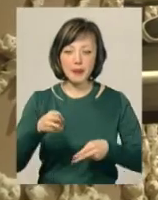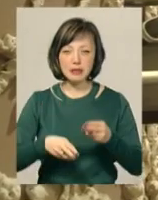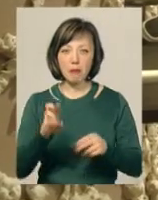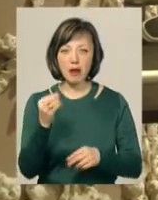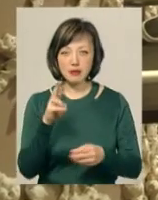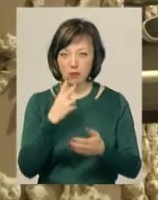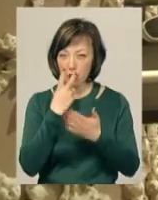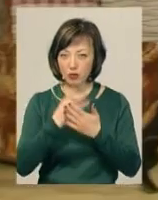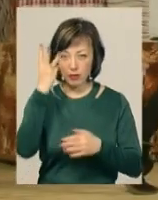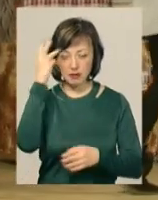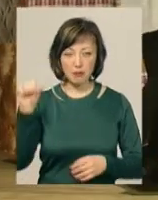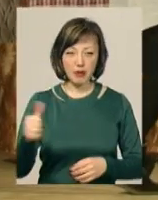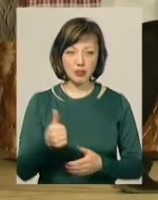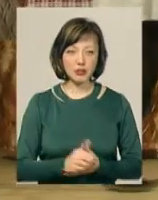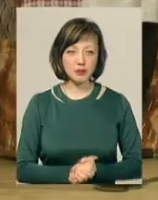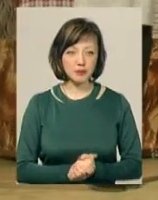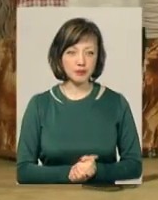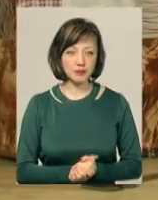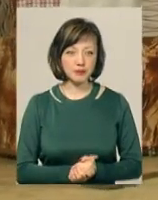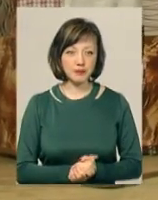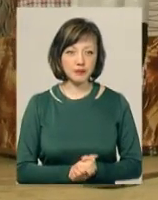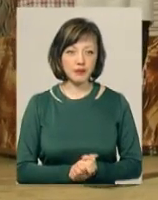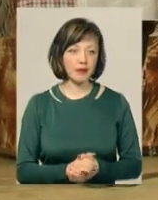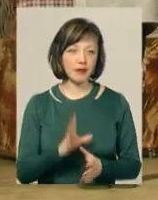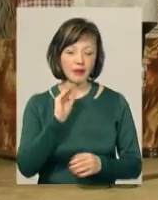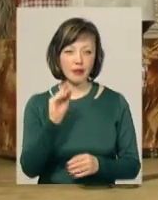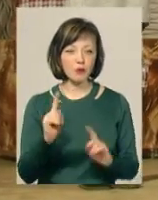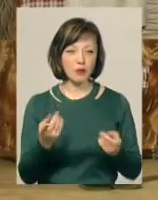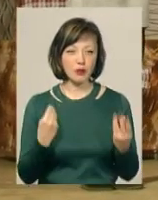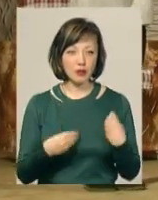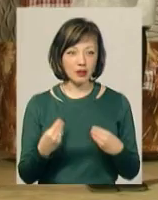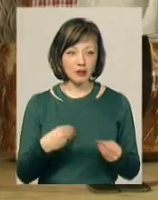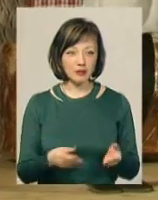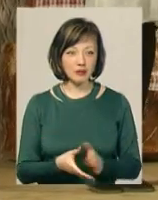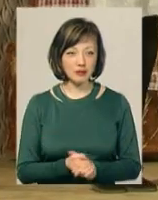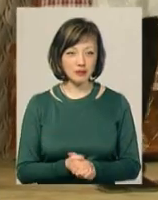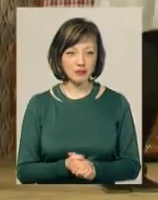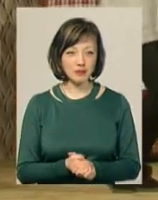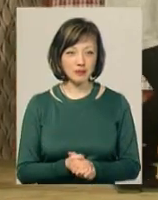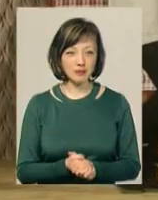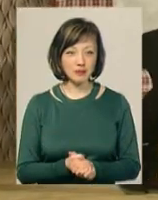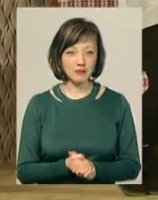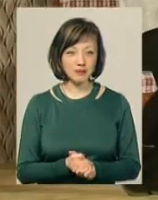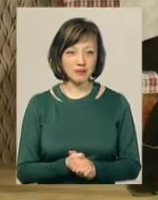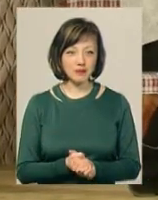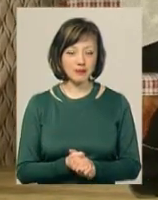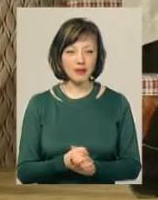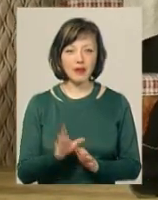покажуть у Хмельницькому. До речі, чому ви не одягли паню? Ощайте, не спривайся, не спривайся, спривайся.